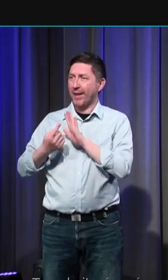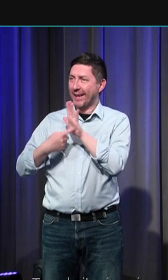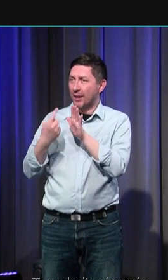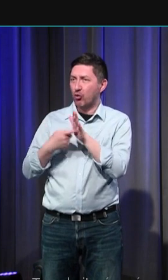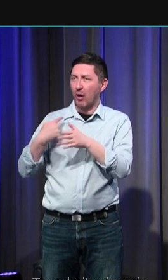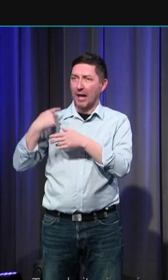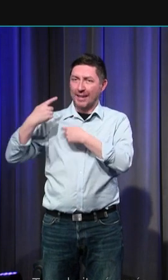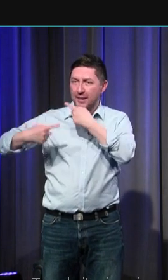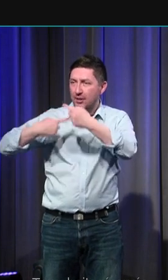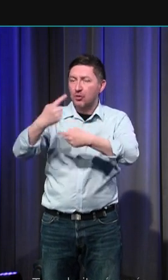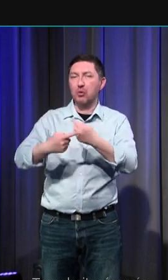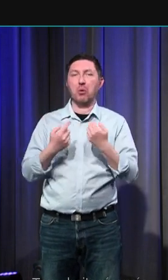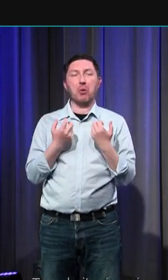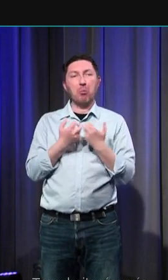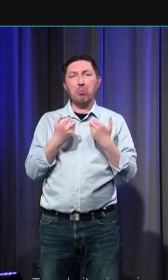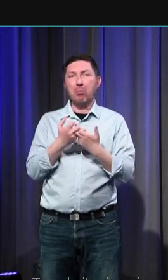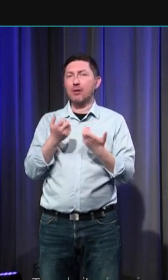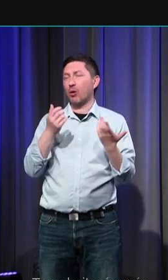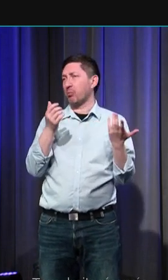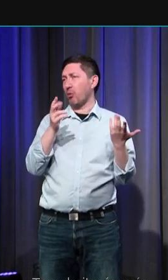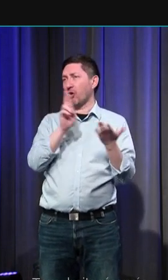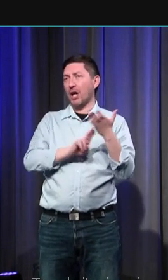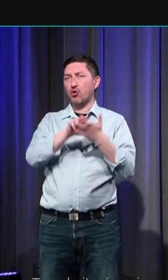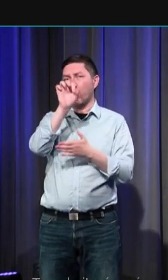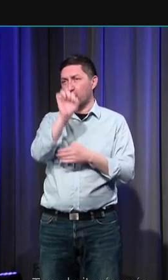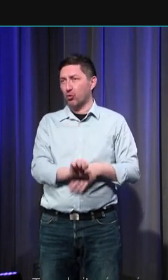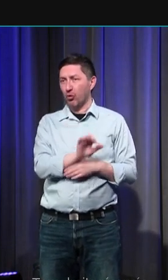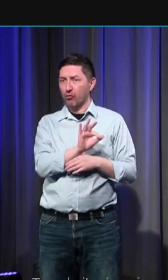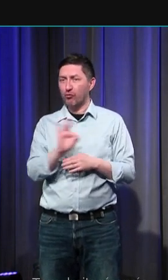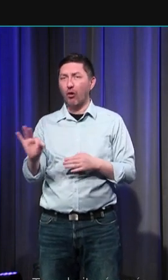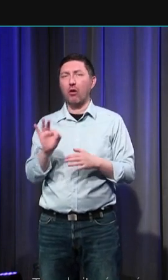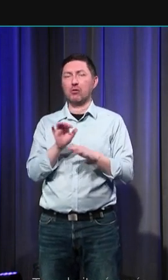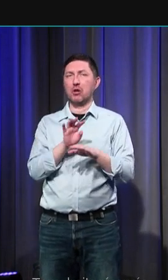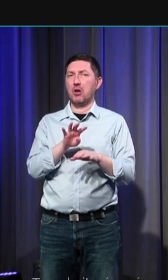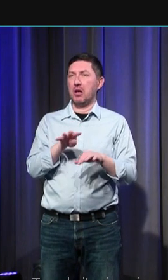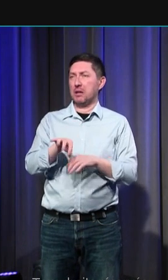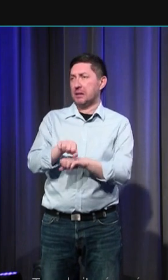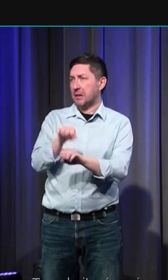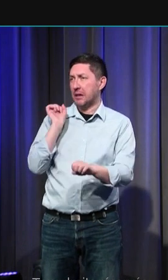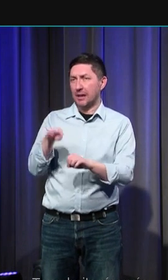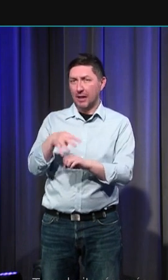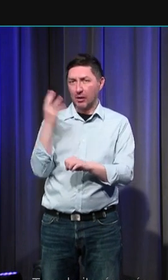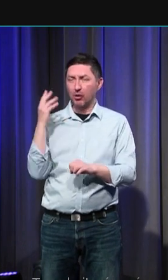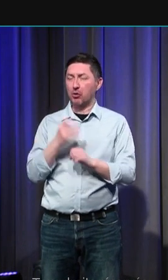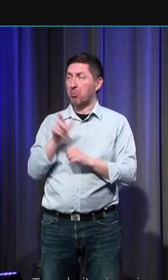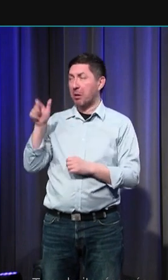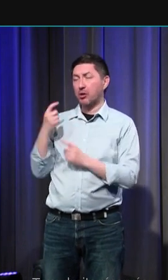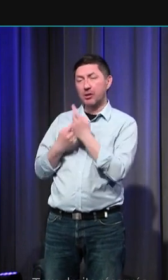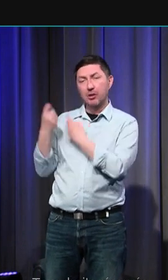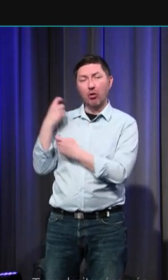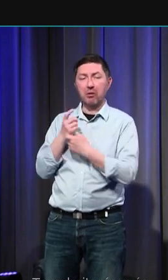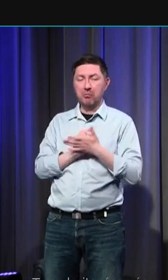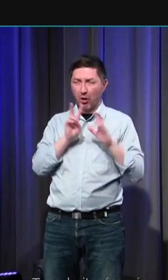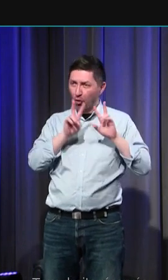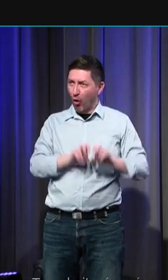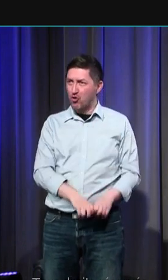aux révoltes urbaines en Languedoc à la fin du XIVe siècle à travers donc les sources judiciaires qui pour ce qui est de l